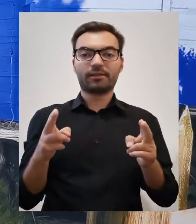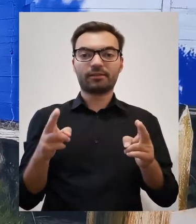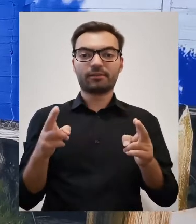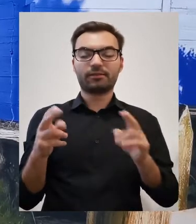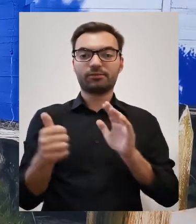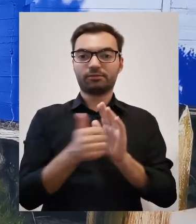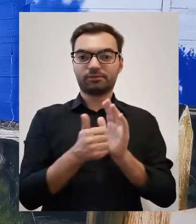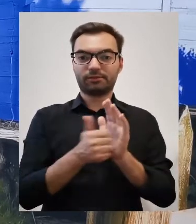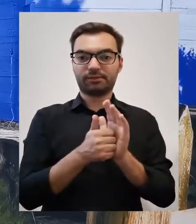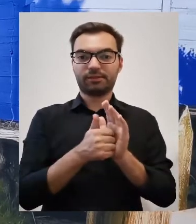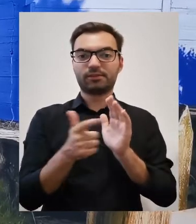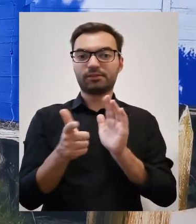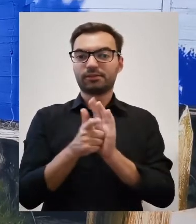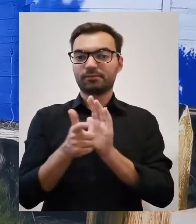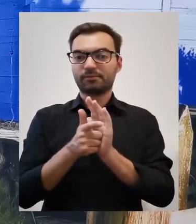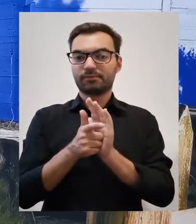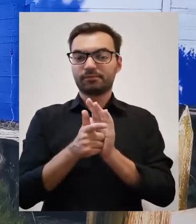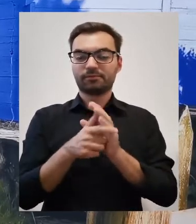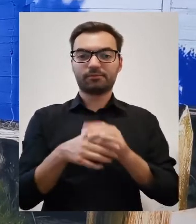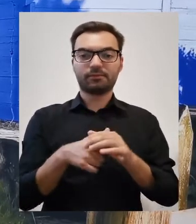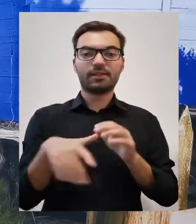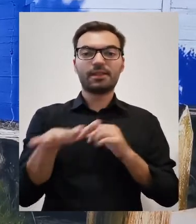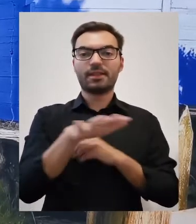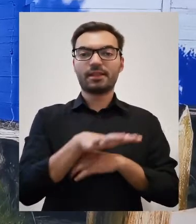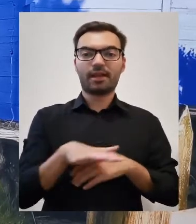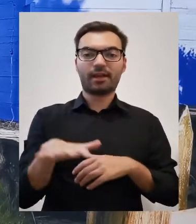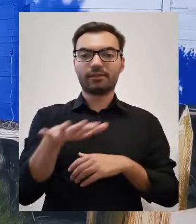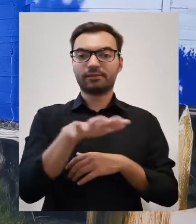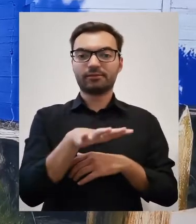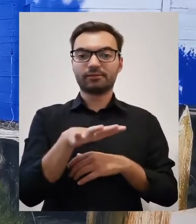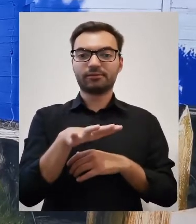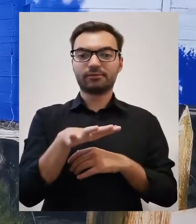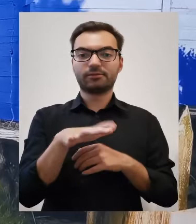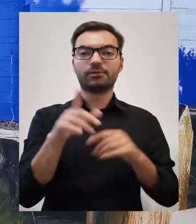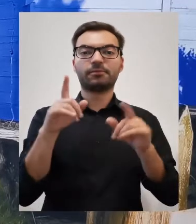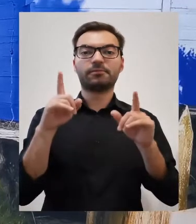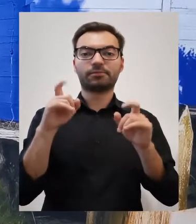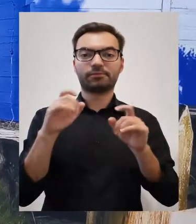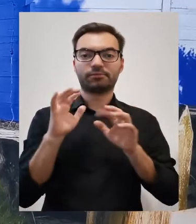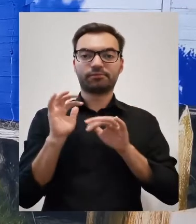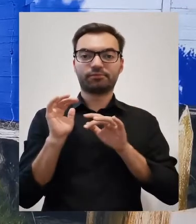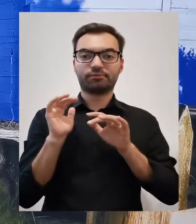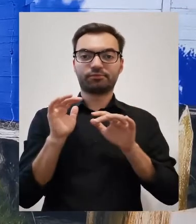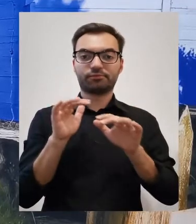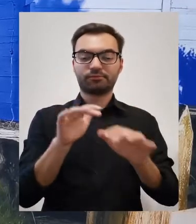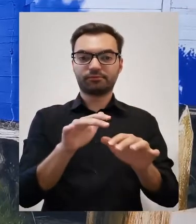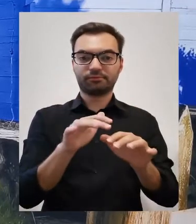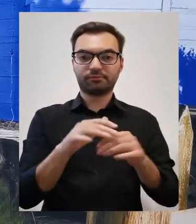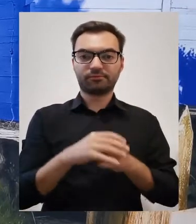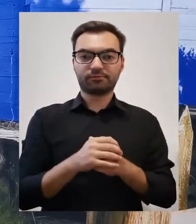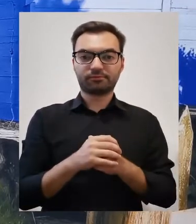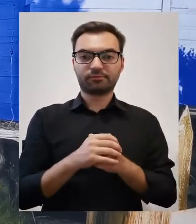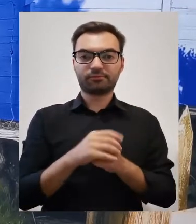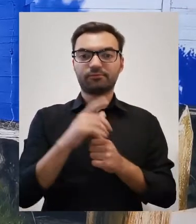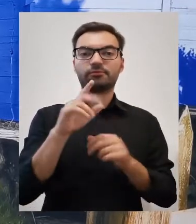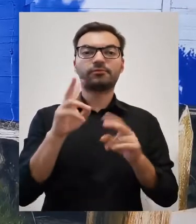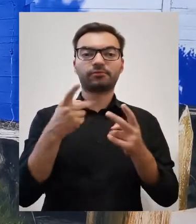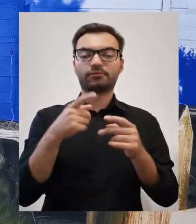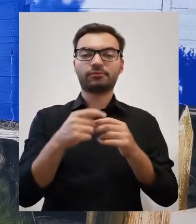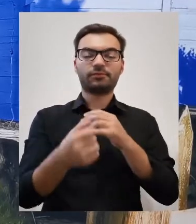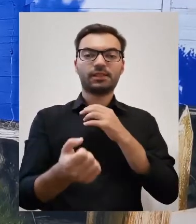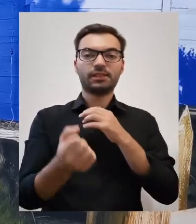wieku XVI i XVII na te tereny zaczęli napływać osadnicy.